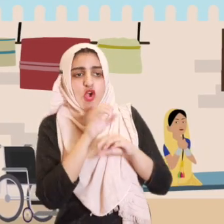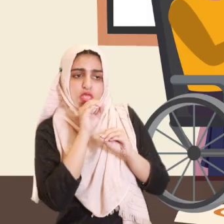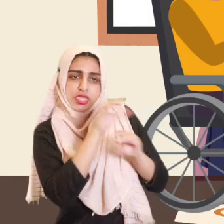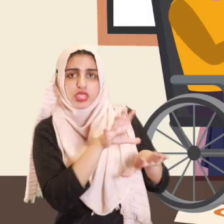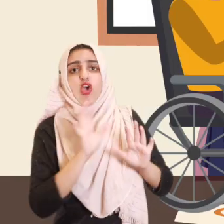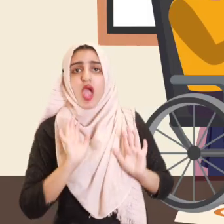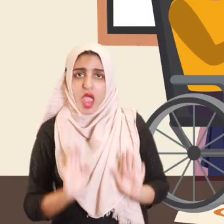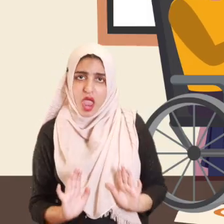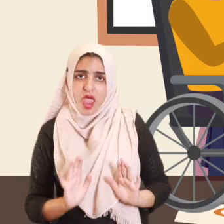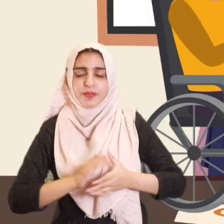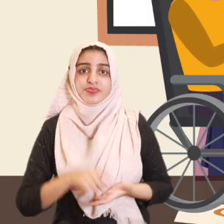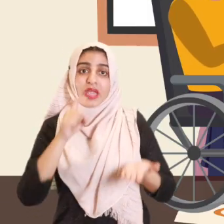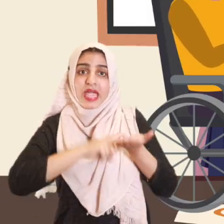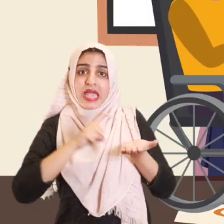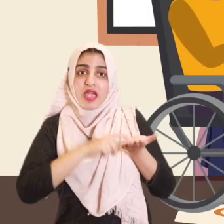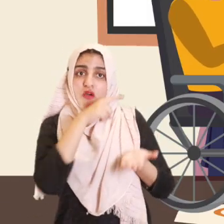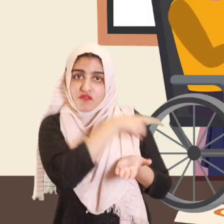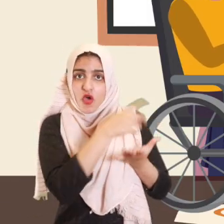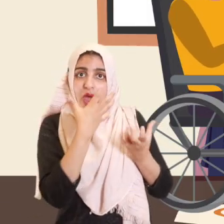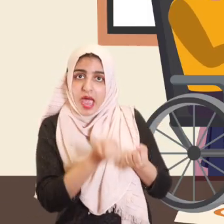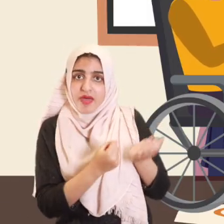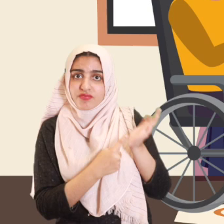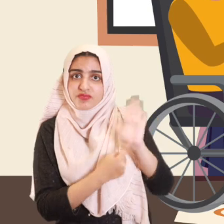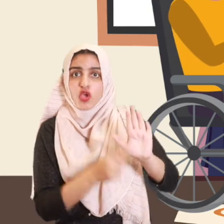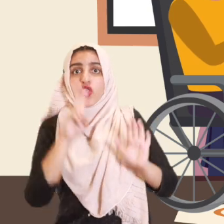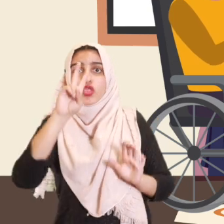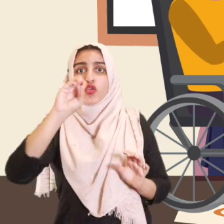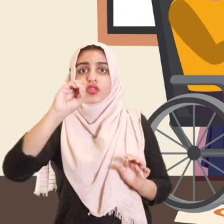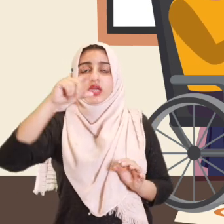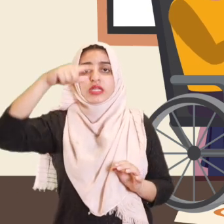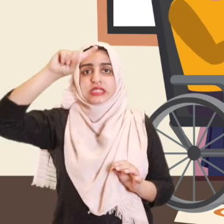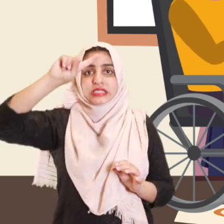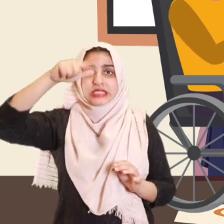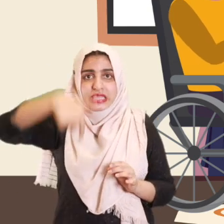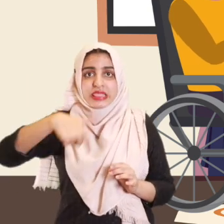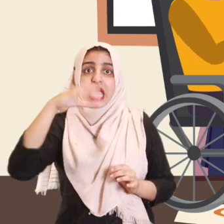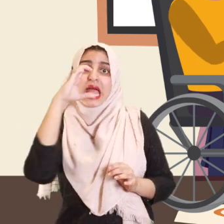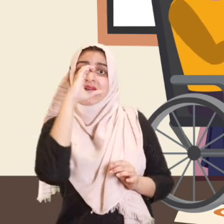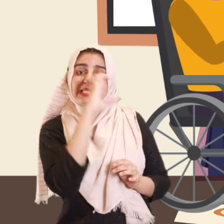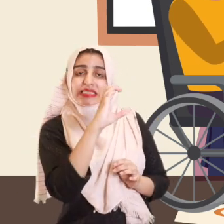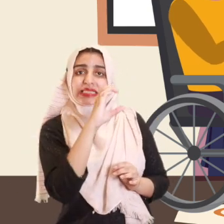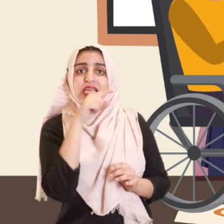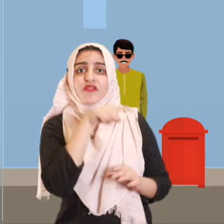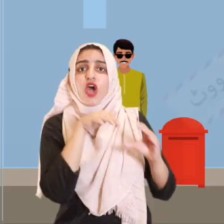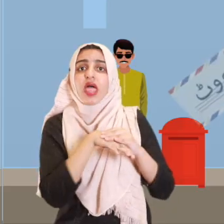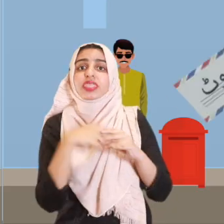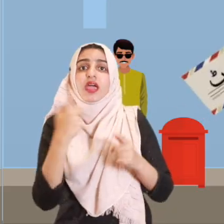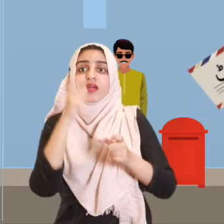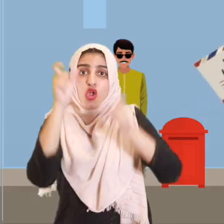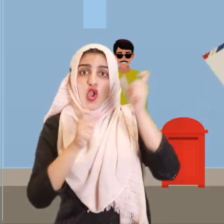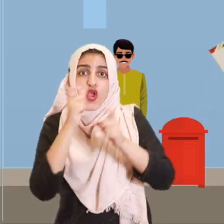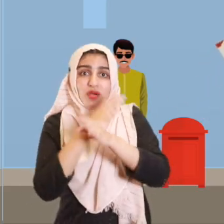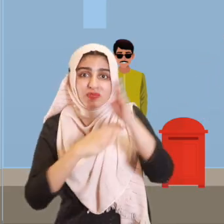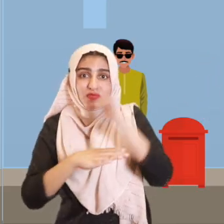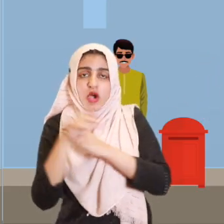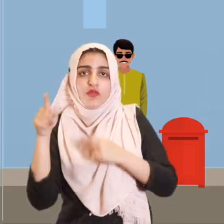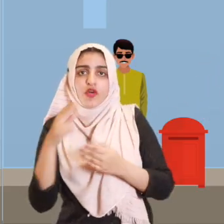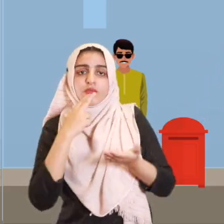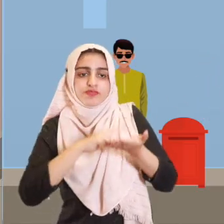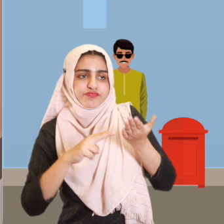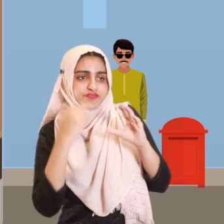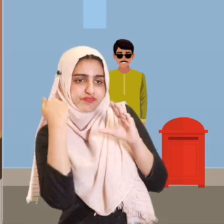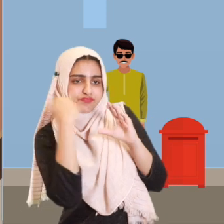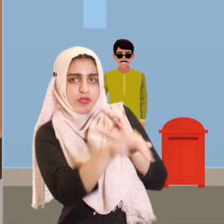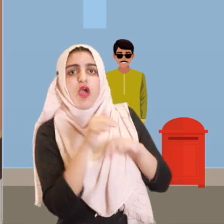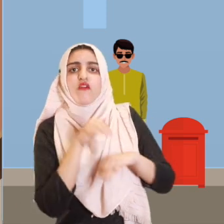ڈال سکتے ہیں الیکشن ایکٹ 2017 سیکشن 93 سب سیکشن سی کے تحت افراد باہم معذوری کو